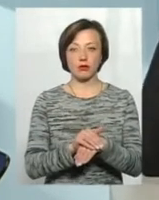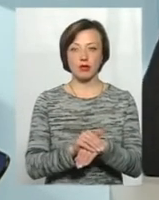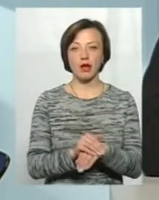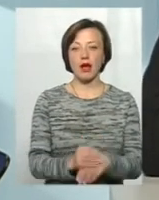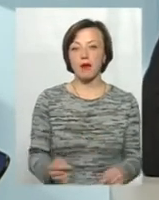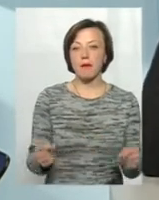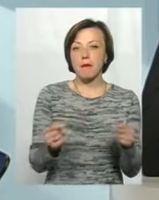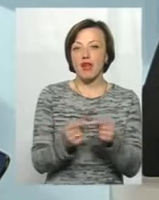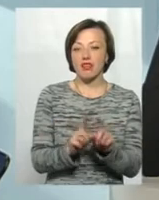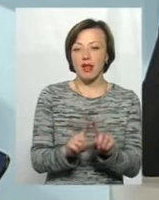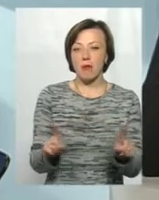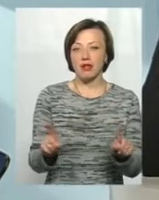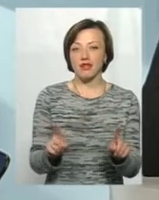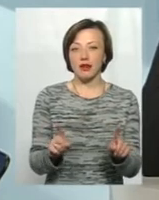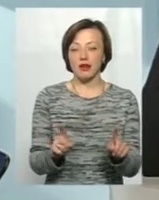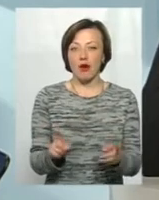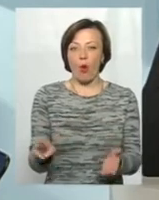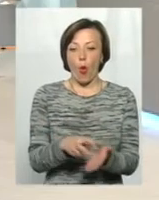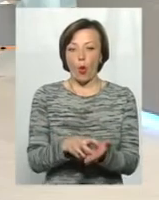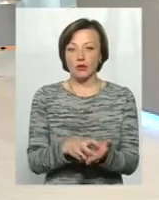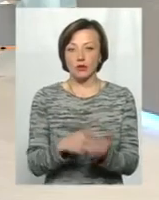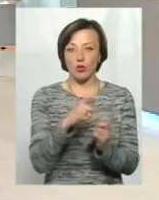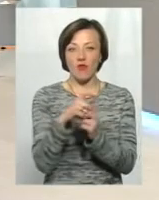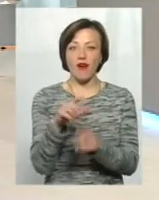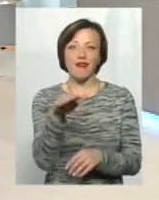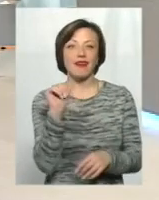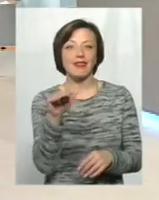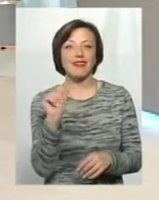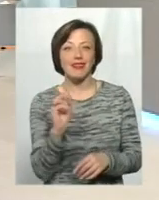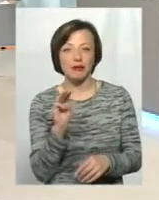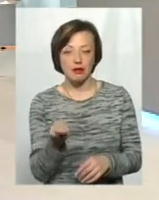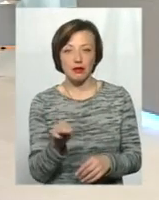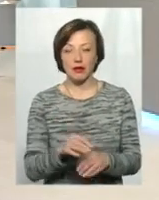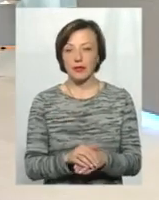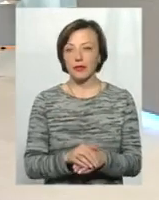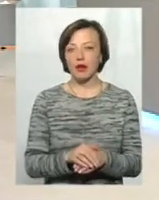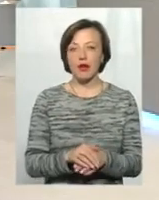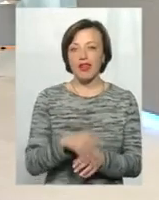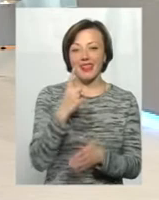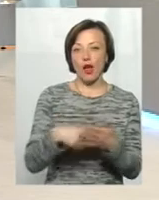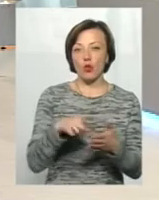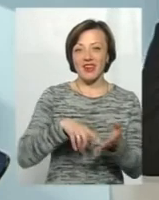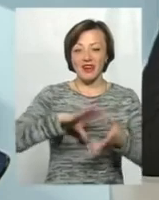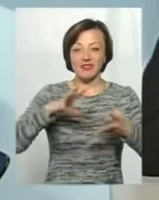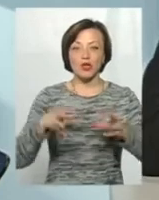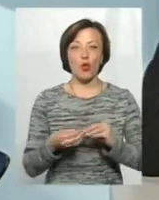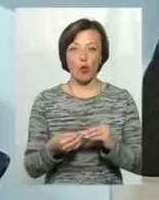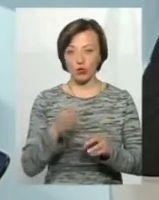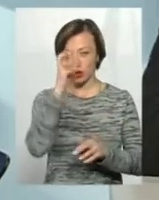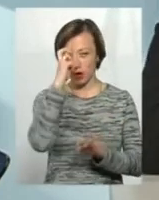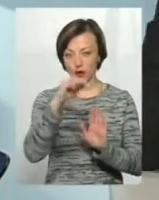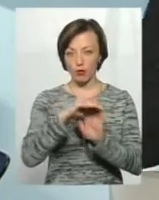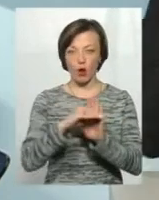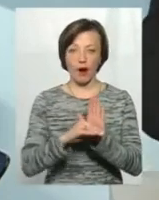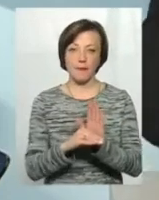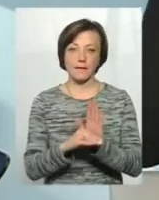елемент консерватизму, можливо, у когось остроху до самого слова «кредити», можливо, недовіра до в цілому якихось державних програм.